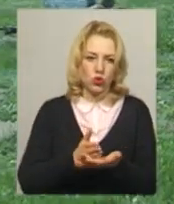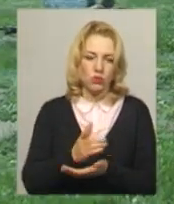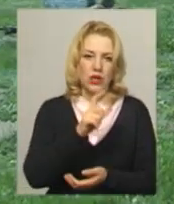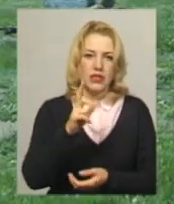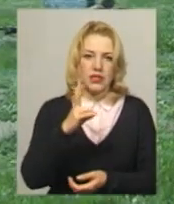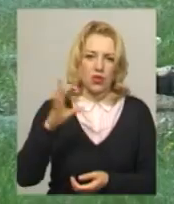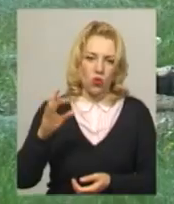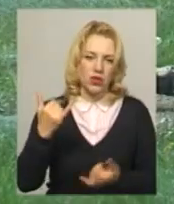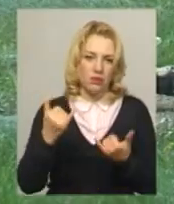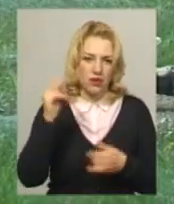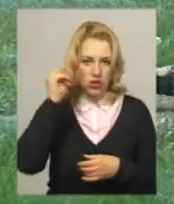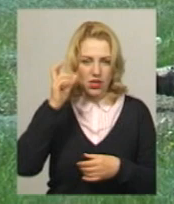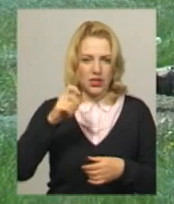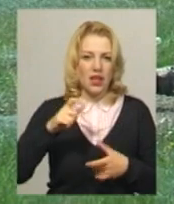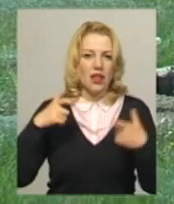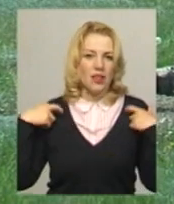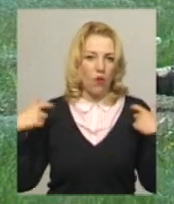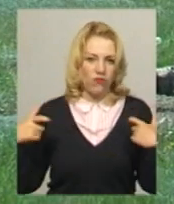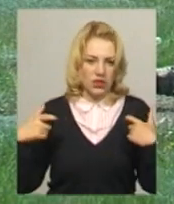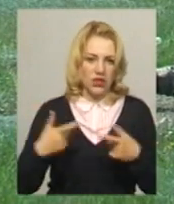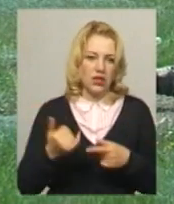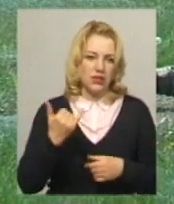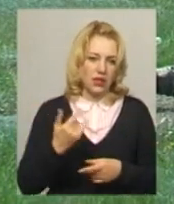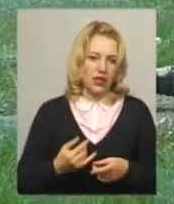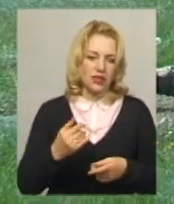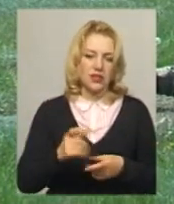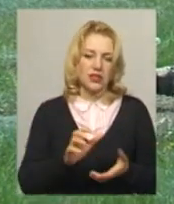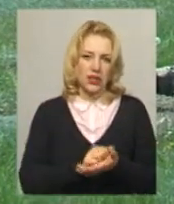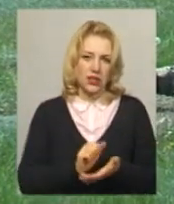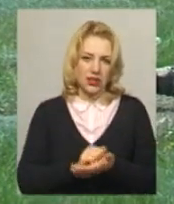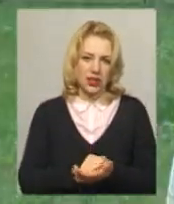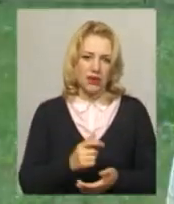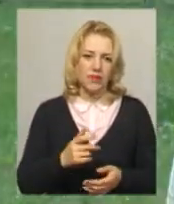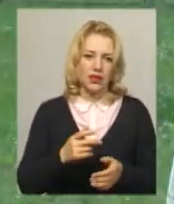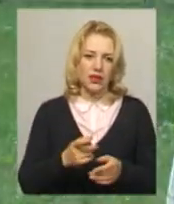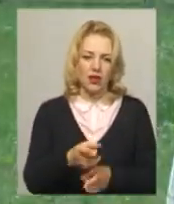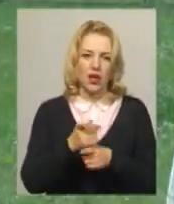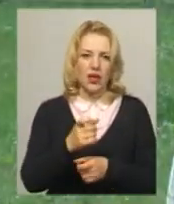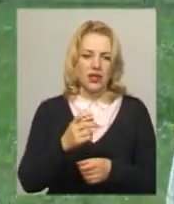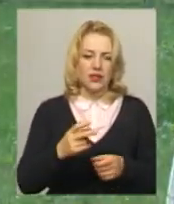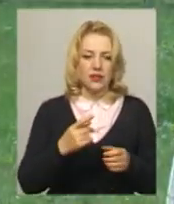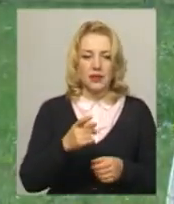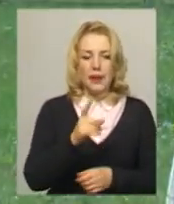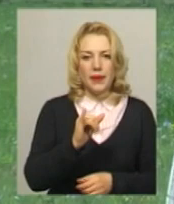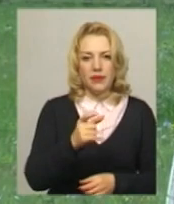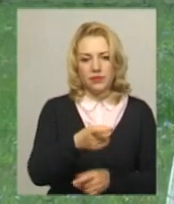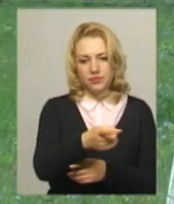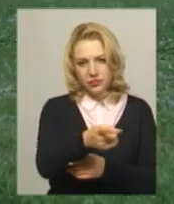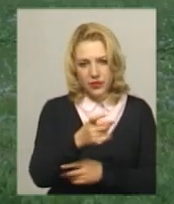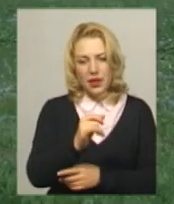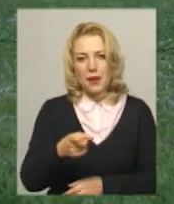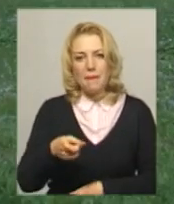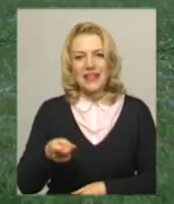офіцерів. Заняття в них проходить з вогневої підготовки, зброї стрілецької АК-74 і пістолета Макарова ПМ.